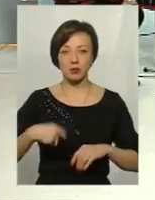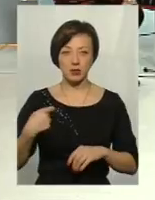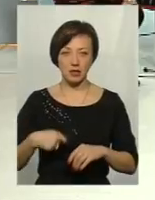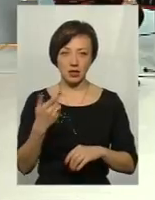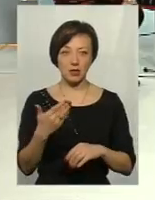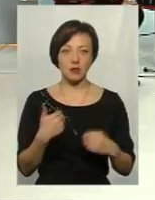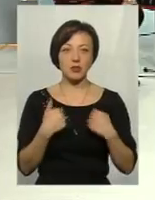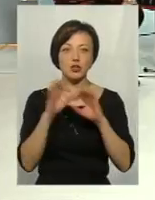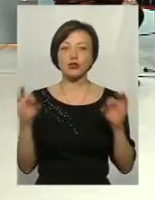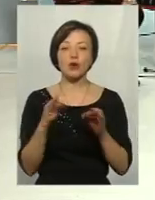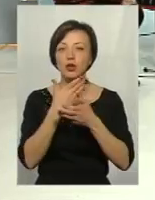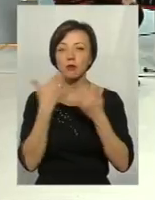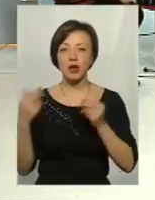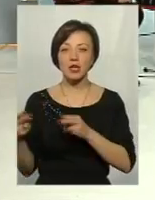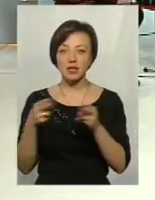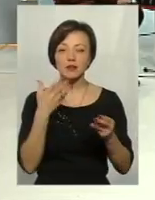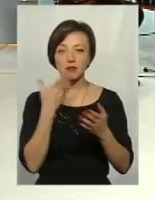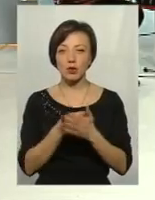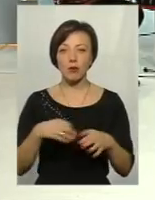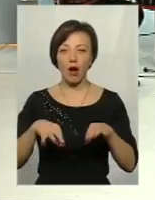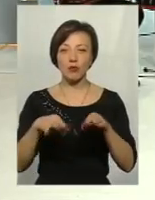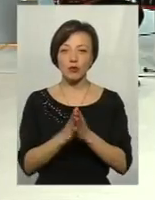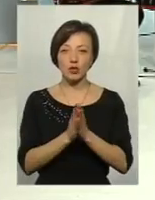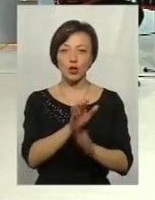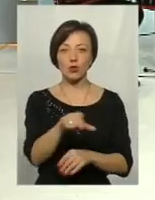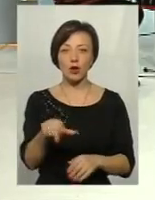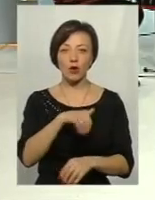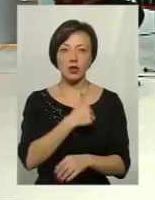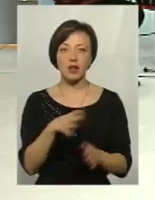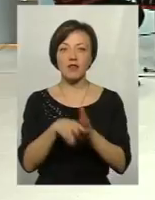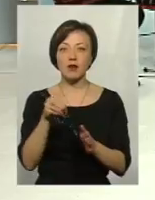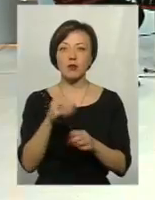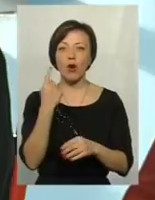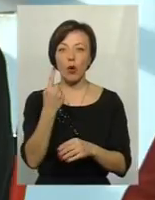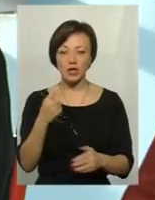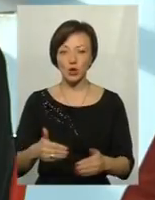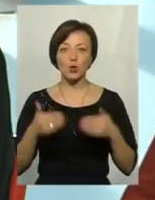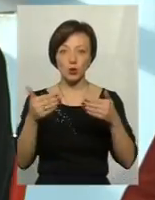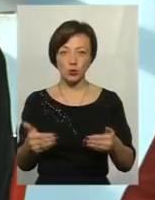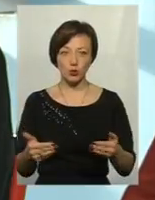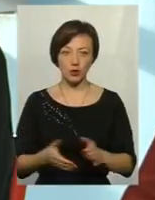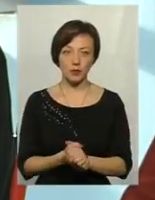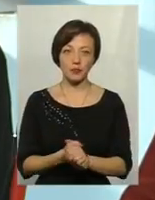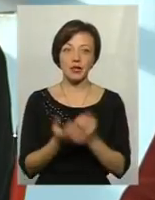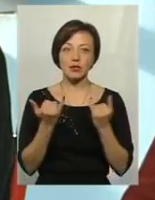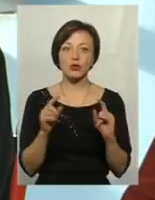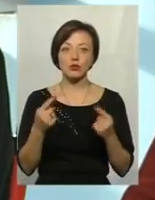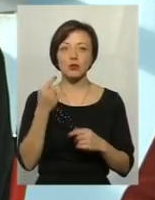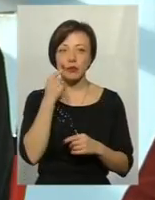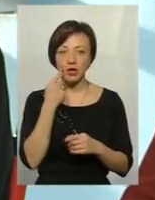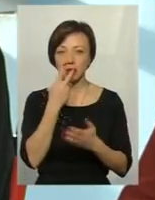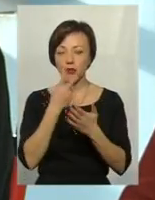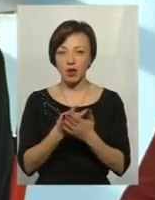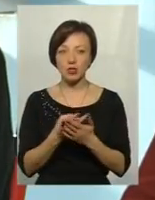нічого з того немає, чи їздили своїм автом і просили людей, бо ми хотіли, щоб вибори були в один тур. І сьогодні це дуже прикро.